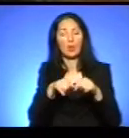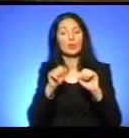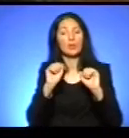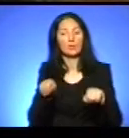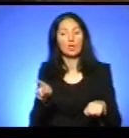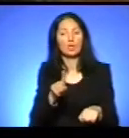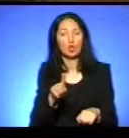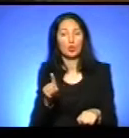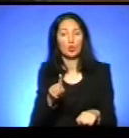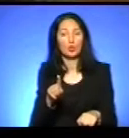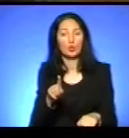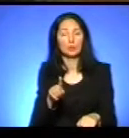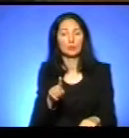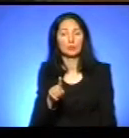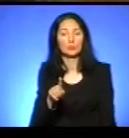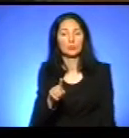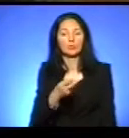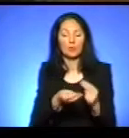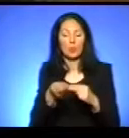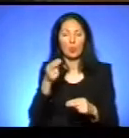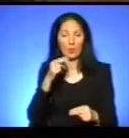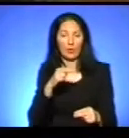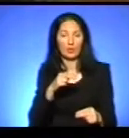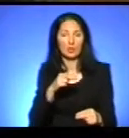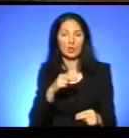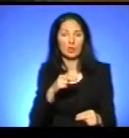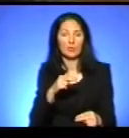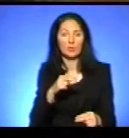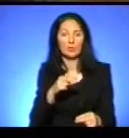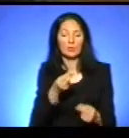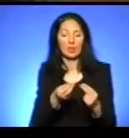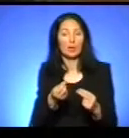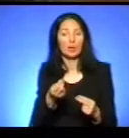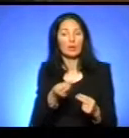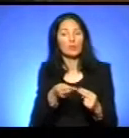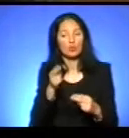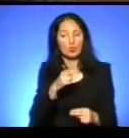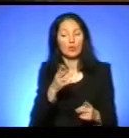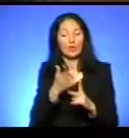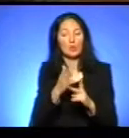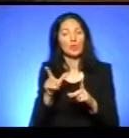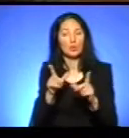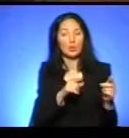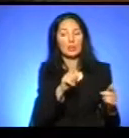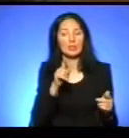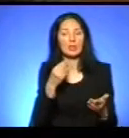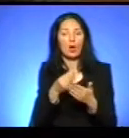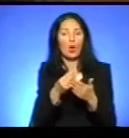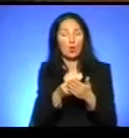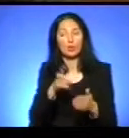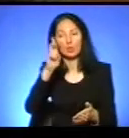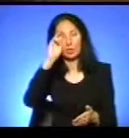щодо повернення, відшкодування пільг на проїзд за кошти державного